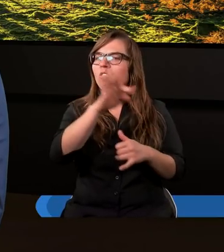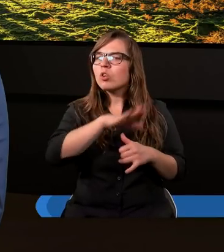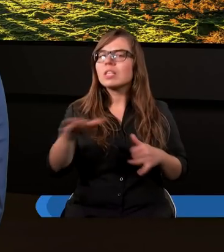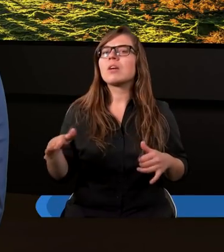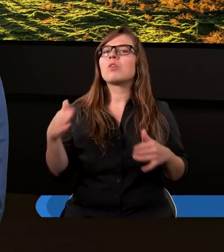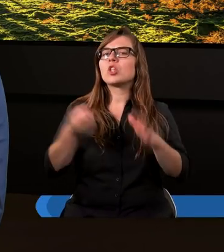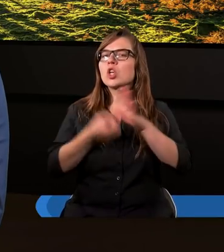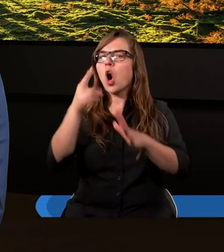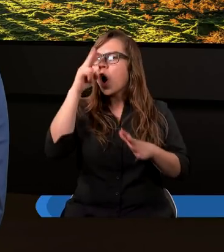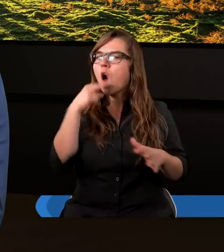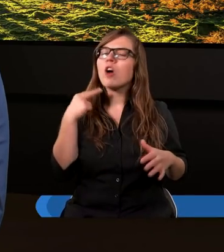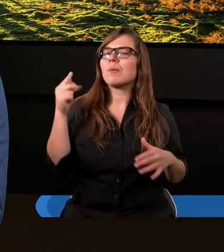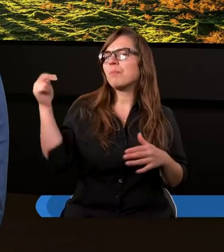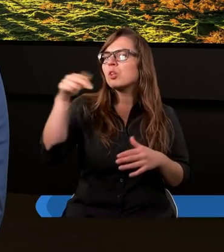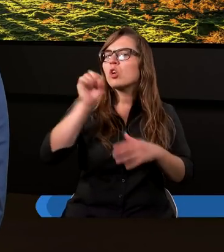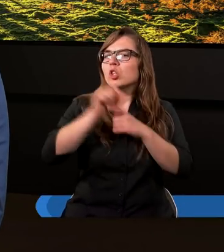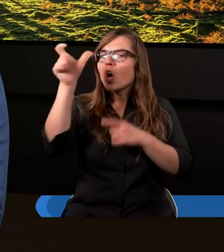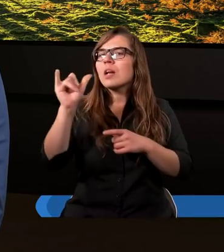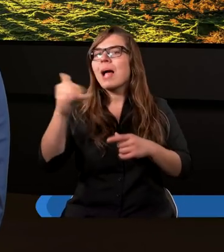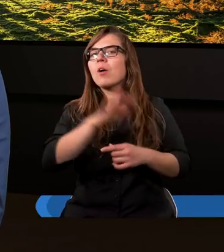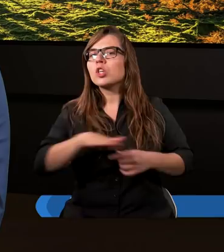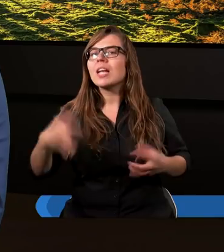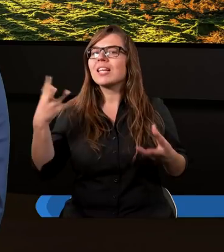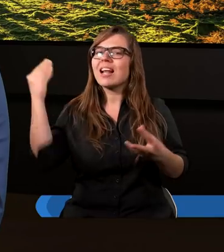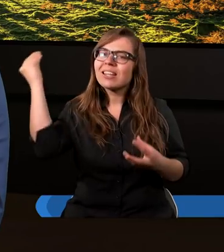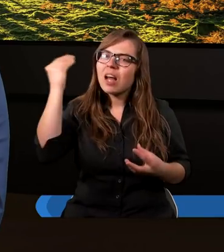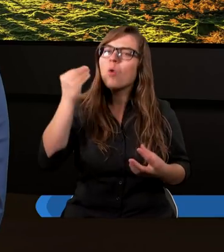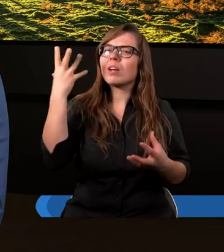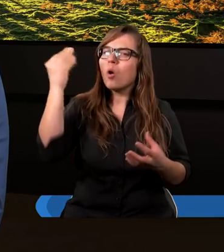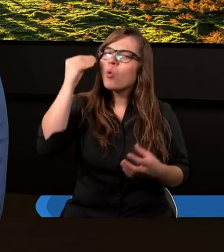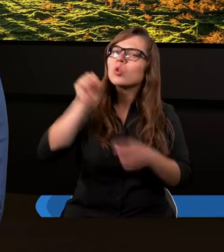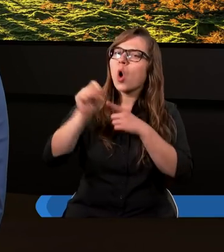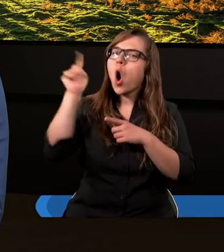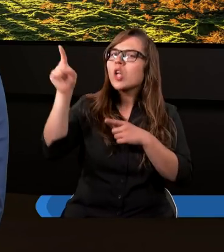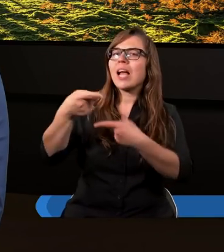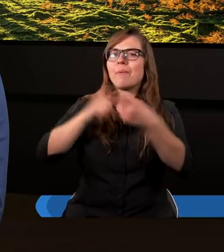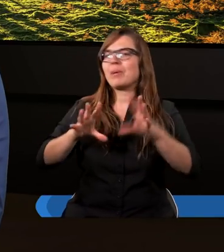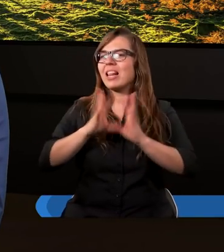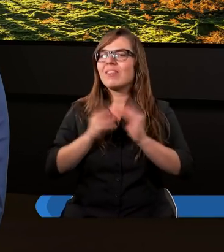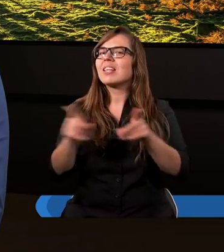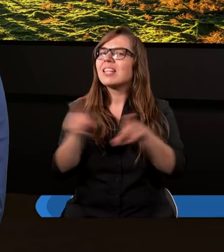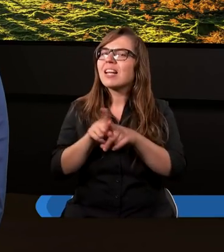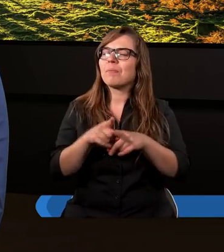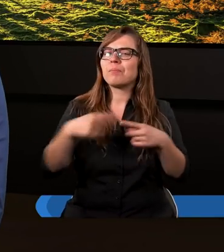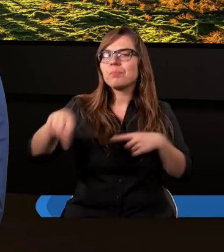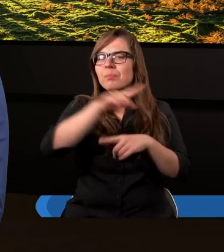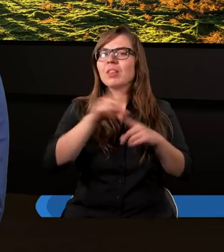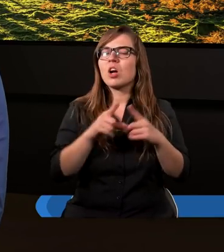swoje dzieci. Drogi Ojcze, przychodzimy jako dzieci, chcemy się nauczyć, chcemy uczyć się od Ciebie przede wszystkim, a także od siebie